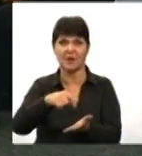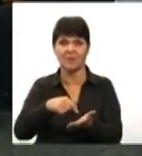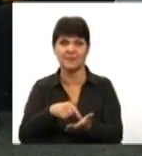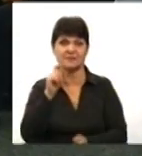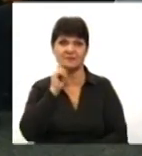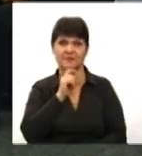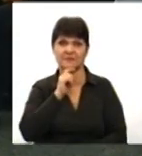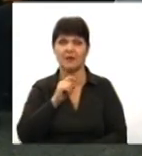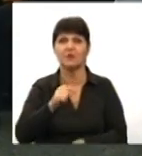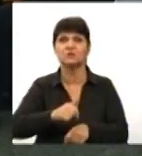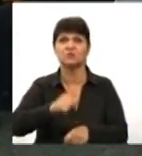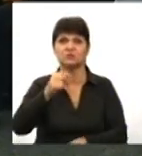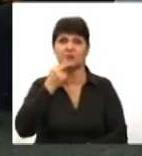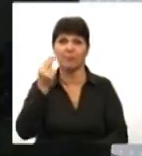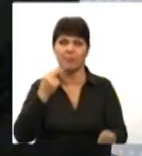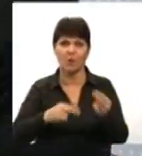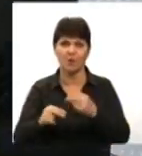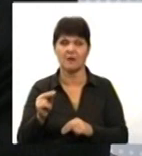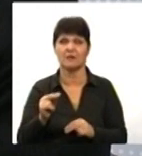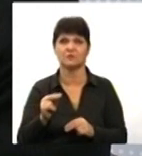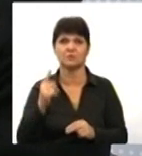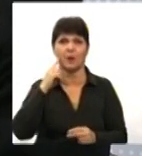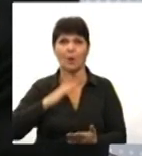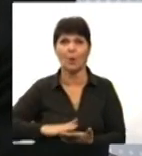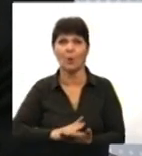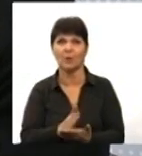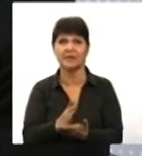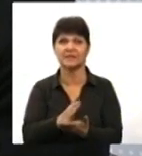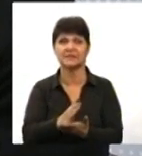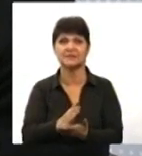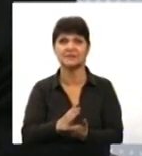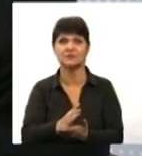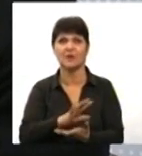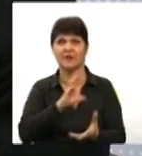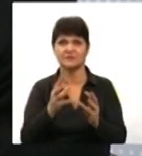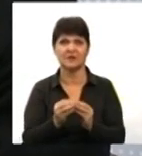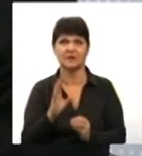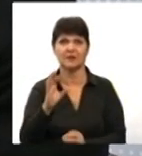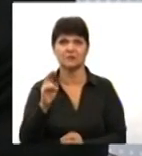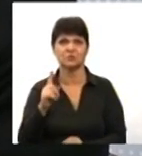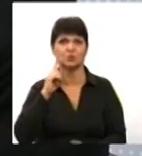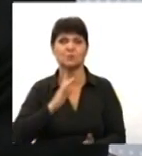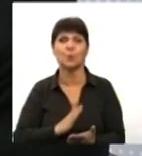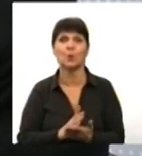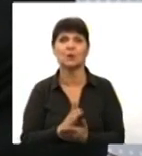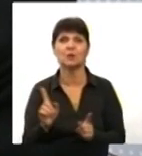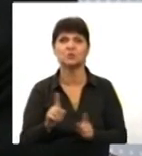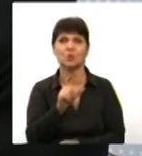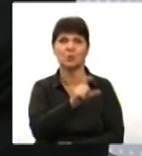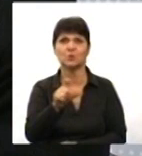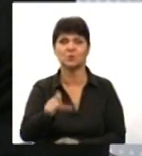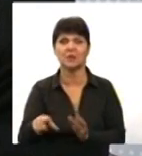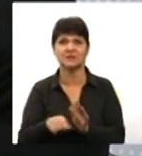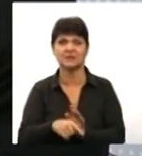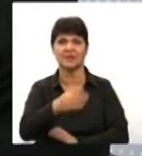стосовно покращення орієнтаційної і, взагалі, соціальної політики щодо людей з інвалідністю